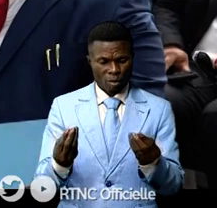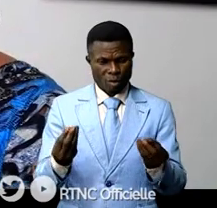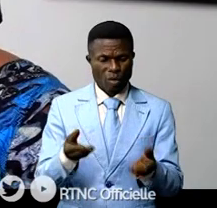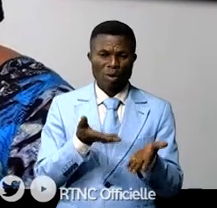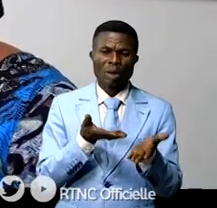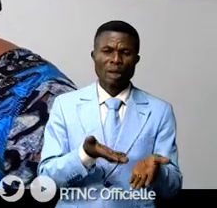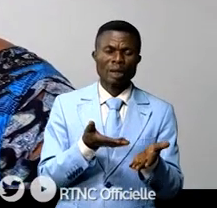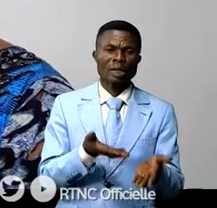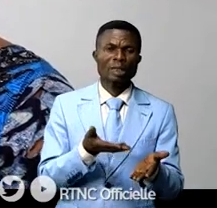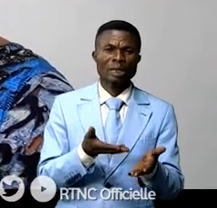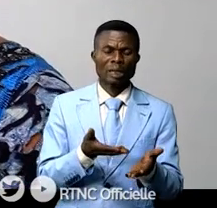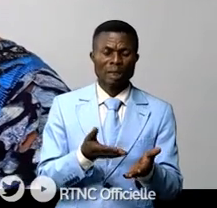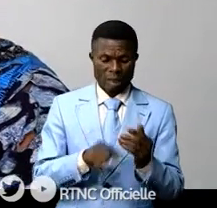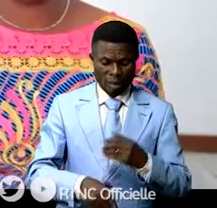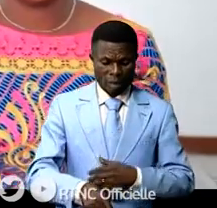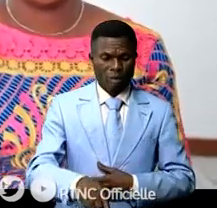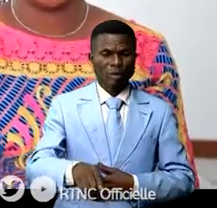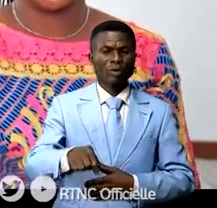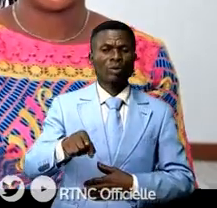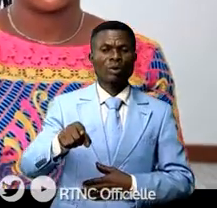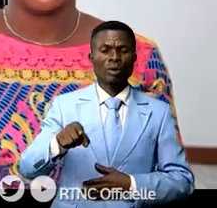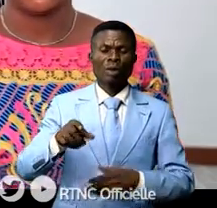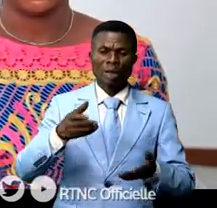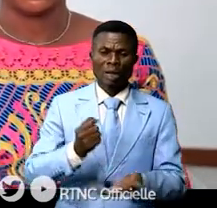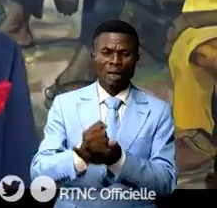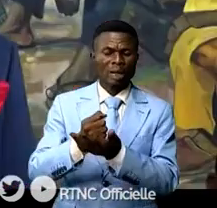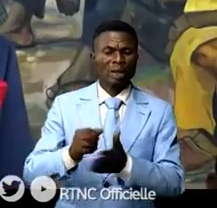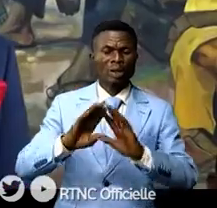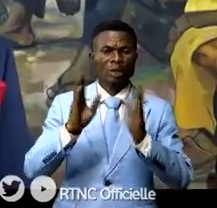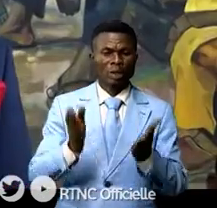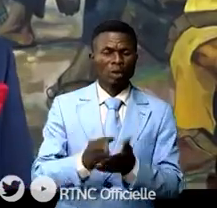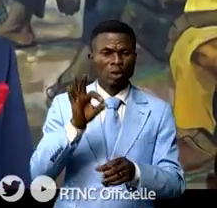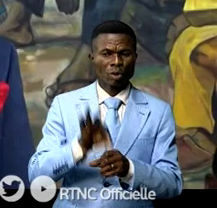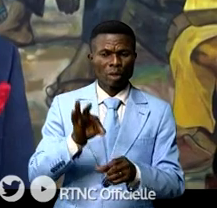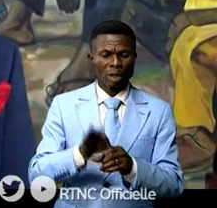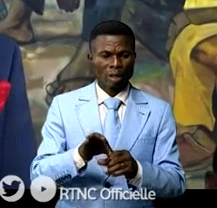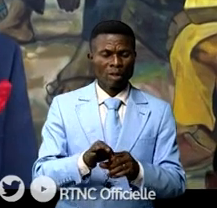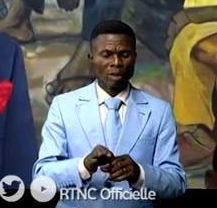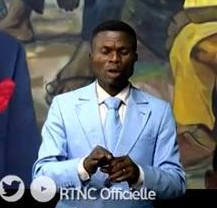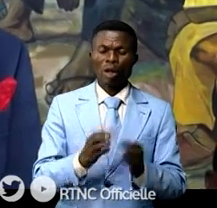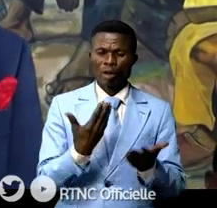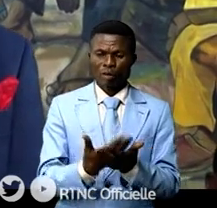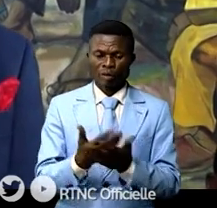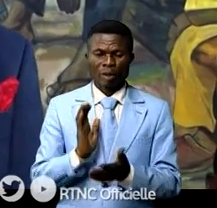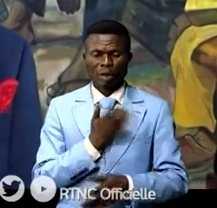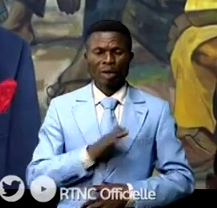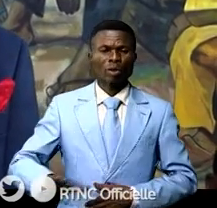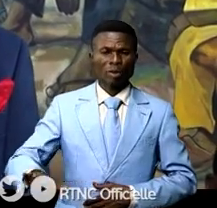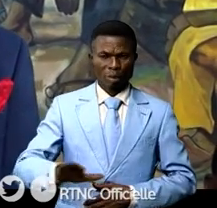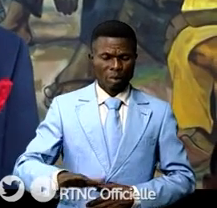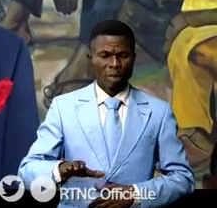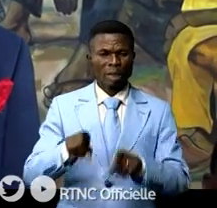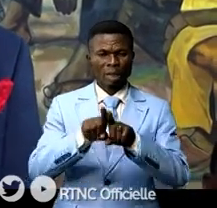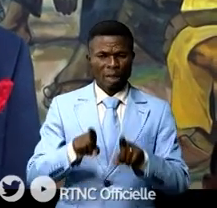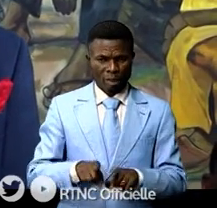nous puissions d'ici là permettre à ce que les élections s'organisent dans notre pays et